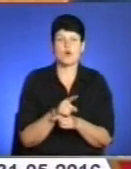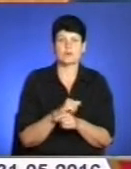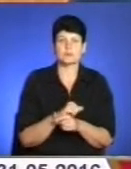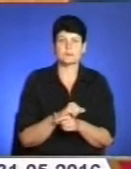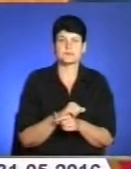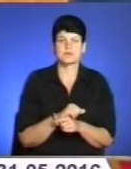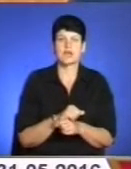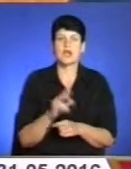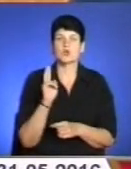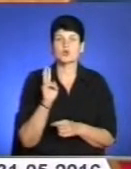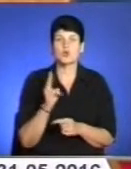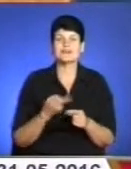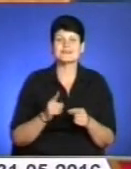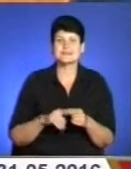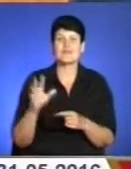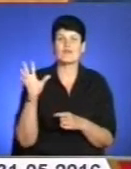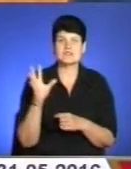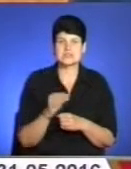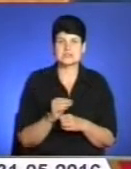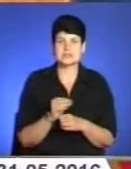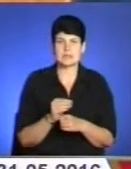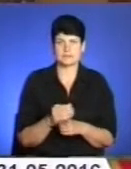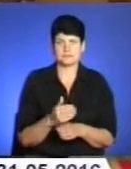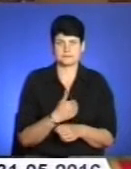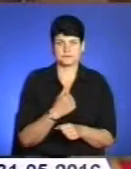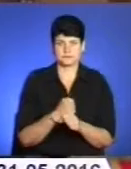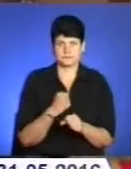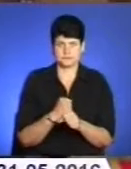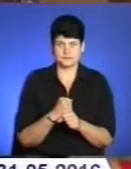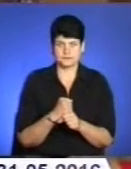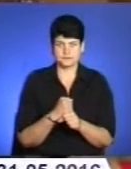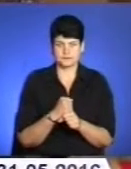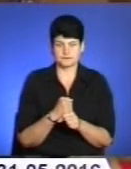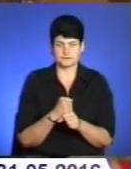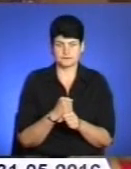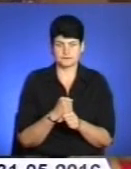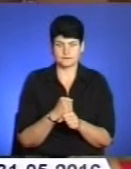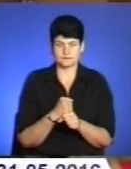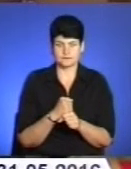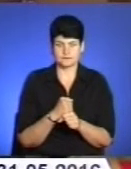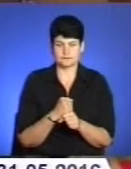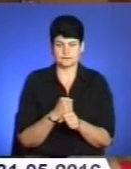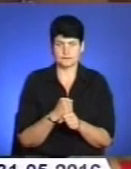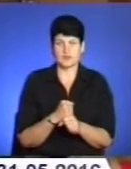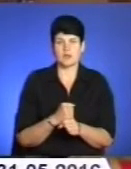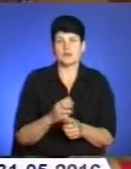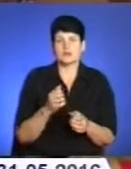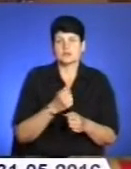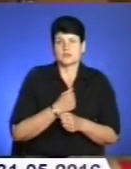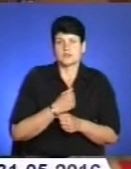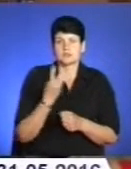хто це все ініціював. Прикро про те, що три дні